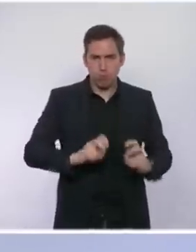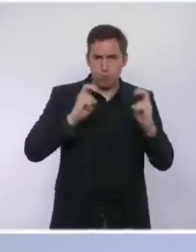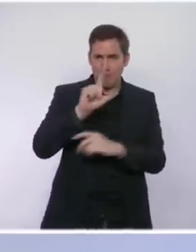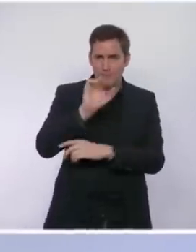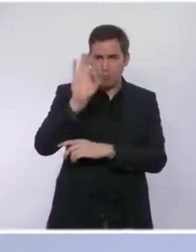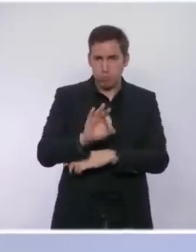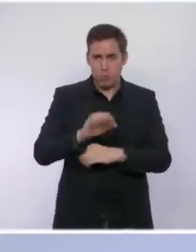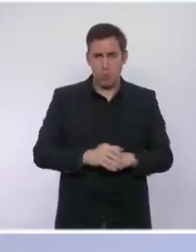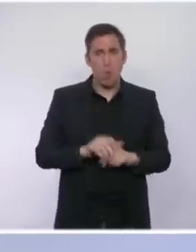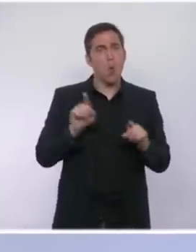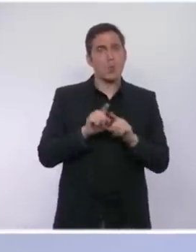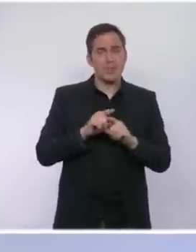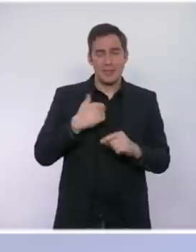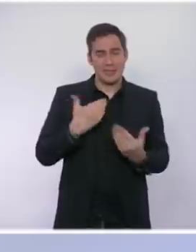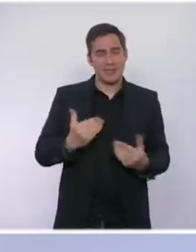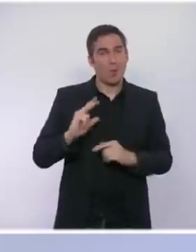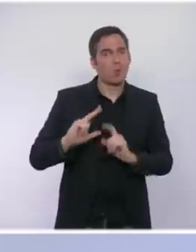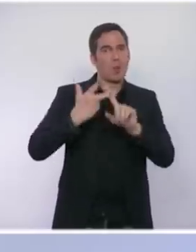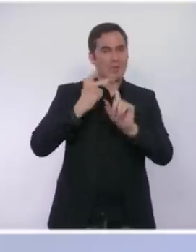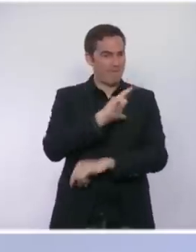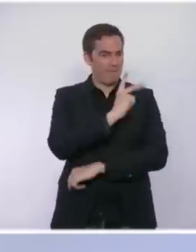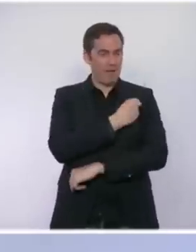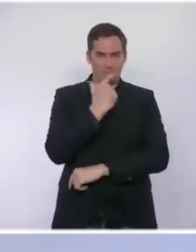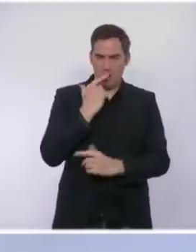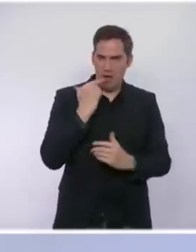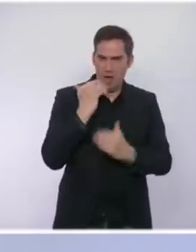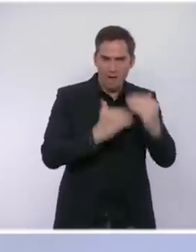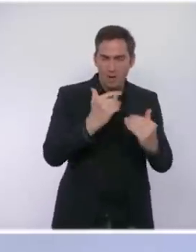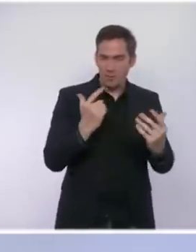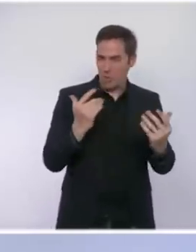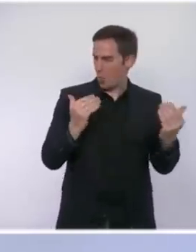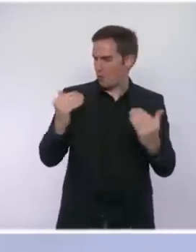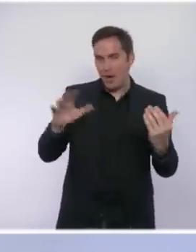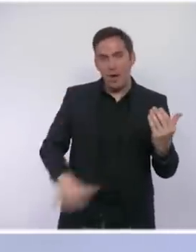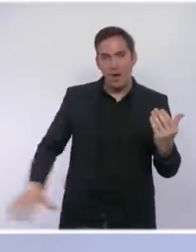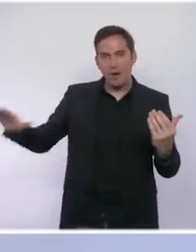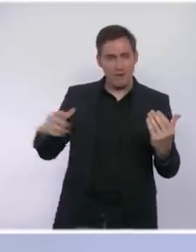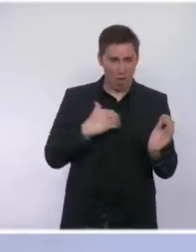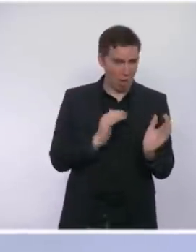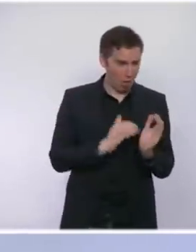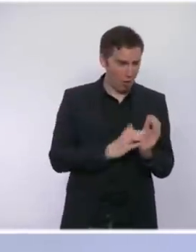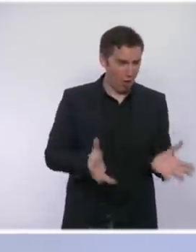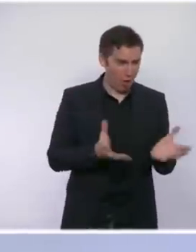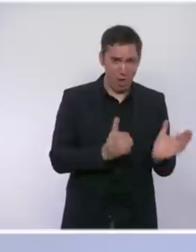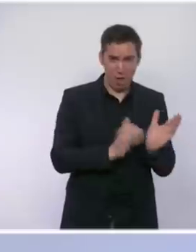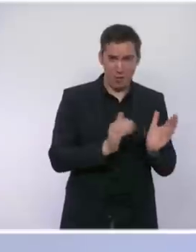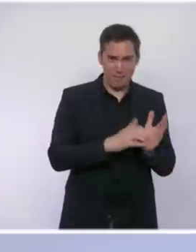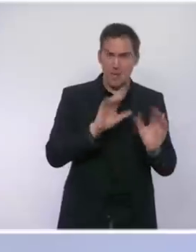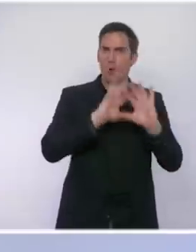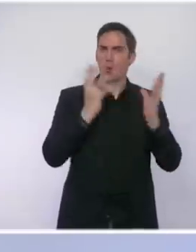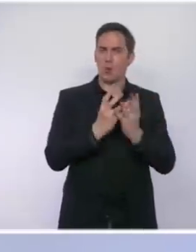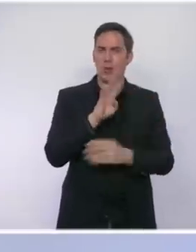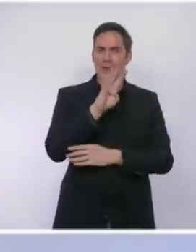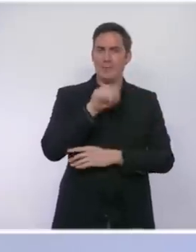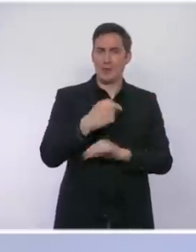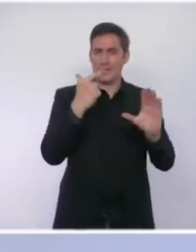nombre de nos voisins sur le rappel de vaccination, parce que certes, on aimerait que ça aille encore plus loin et plus fort, mais on est à 4,7 millions, je crois, de